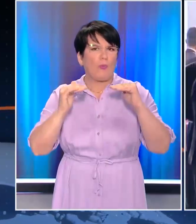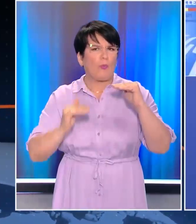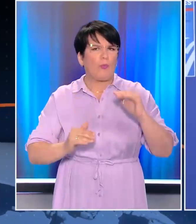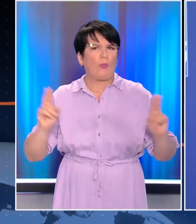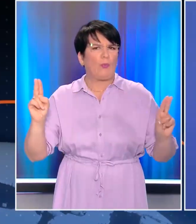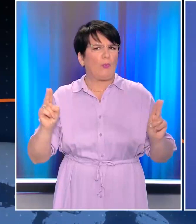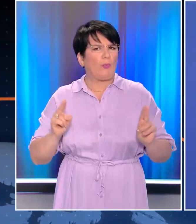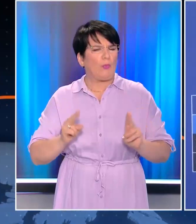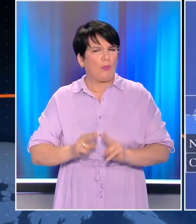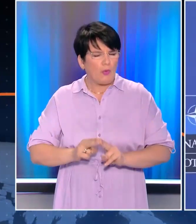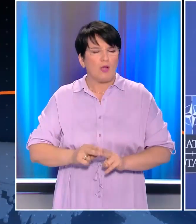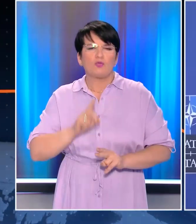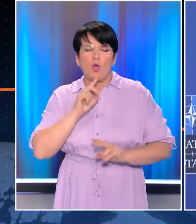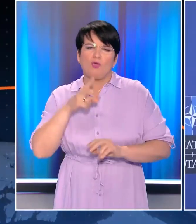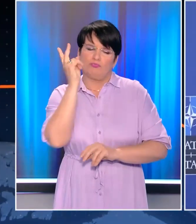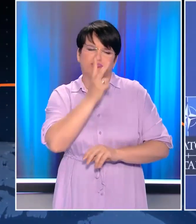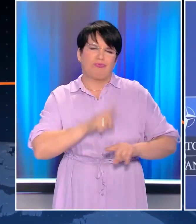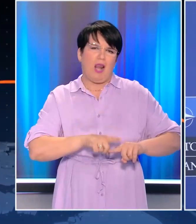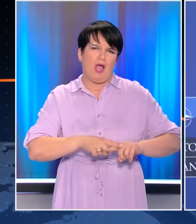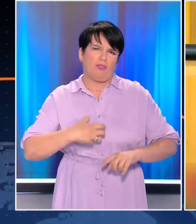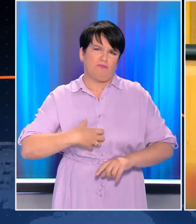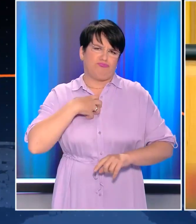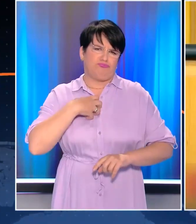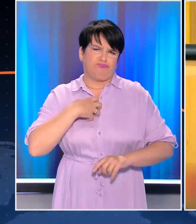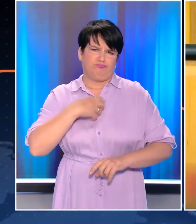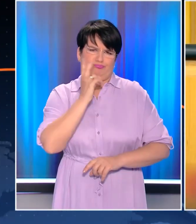συμμάχους τόσο περισσότερο στρέφεται εναντίον της Ελλάδας.